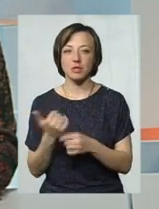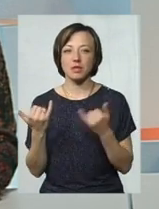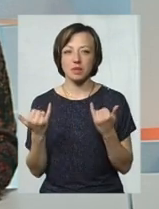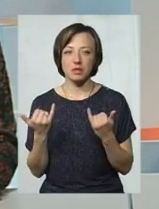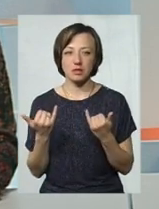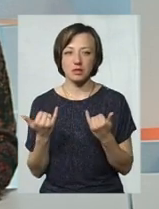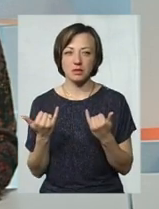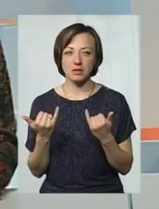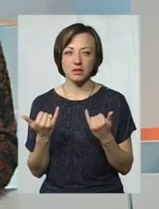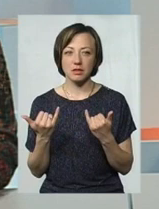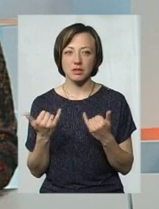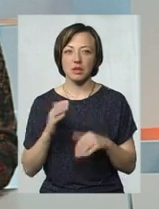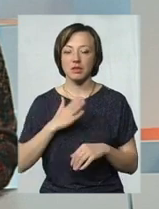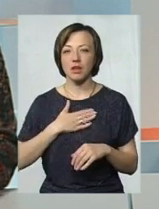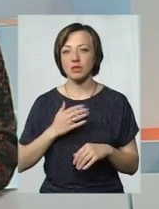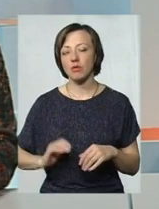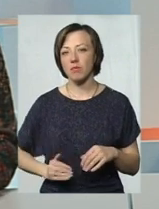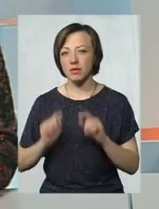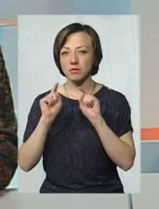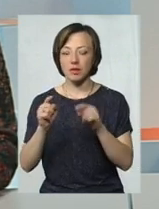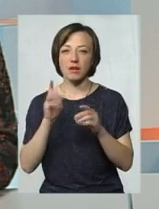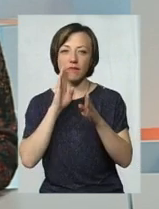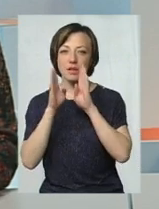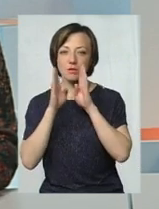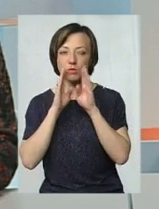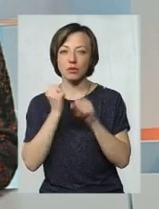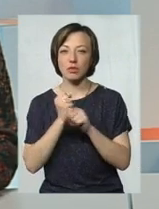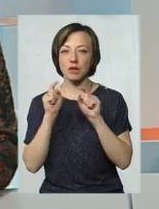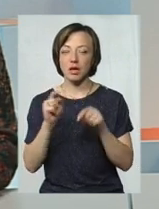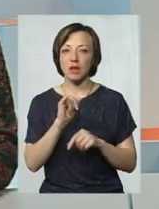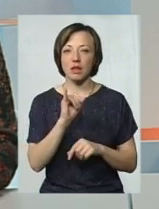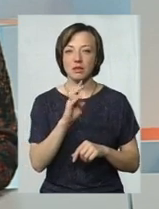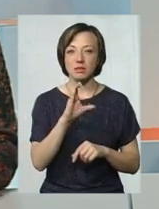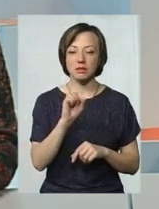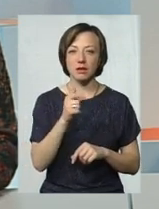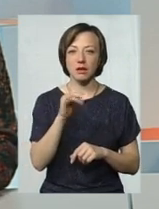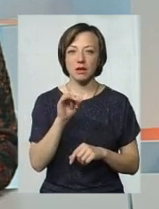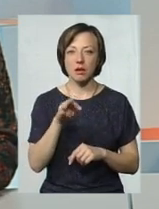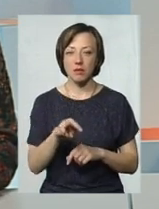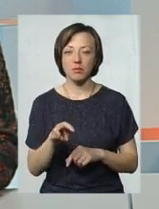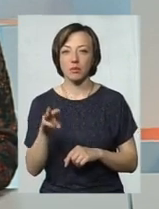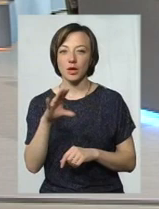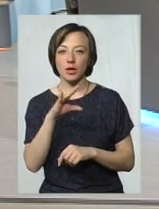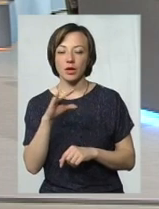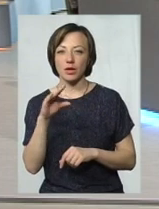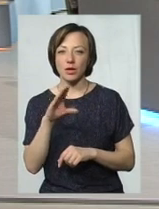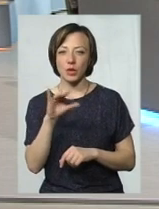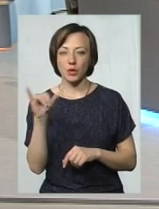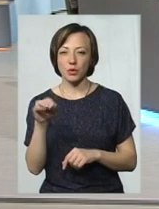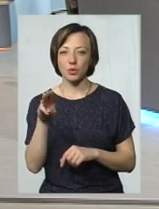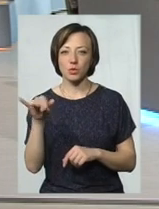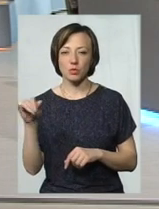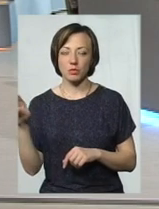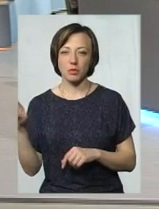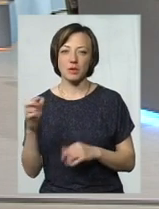наприклад, наша компанія робить акцент на Фейсбук, робить акцент на Інстаграм, робить акцент на Ютуб. Тобто, ми для себе навіть почали новий напрямок.